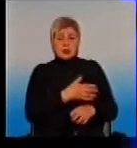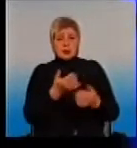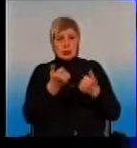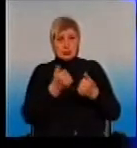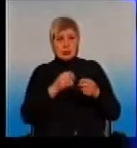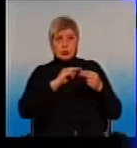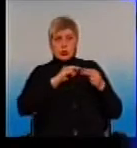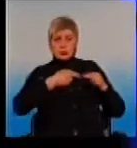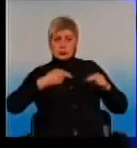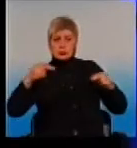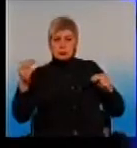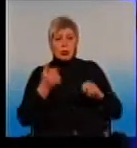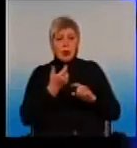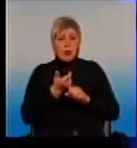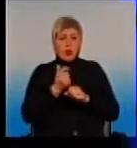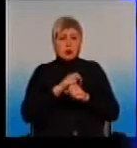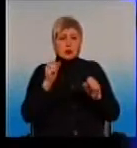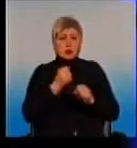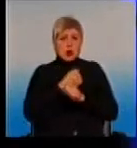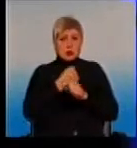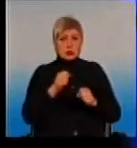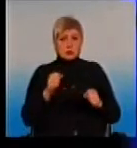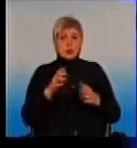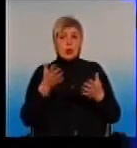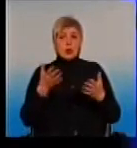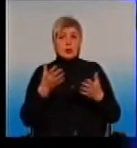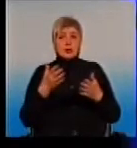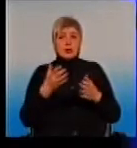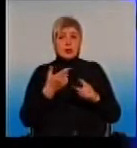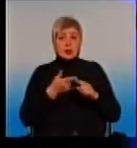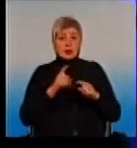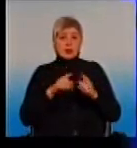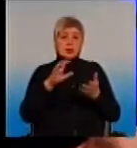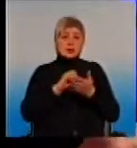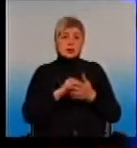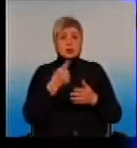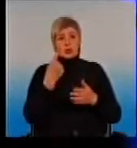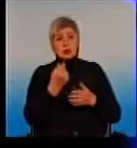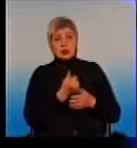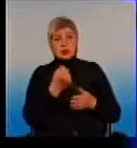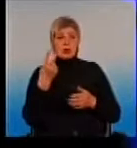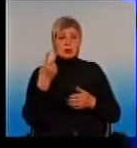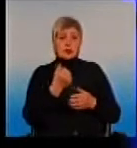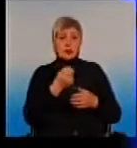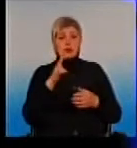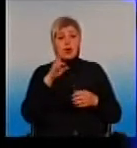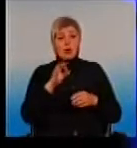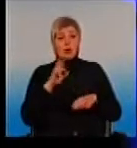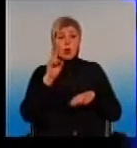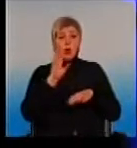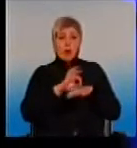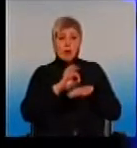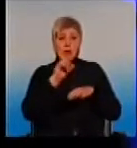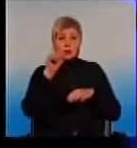высокоскоростной проводной интернет. Это же прекрасно, ну, допустим, это займет там неделю-две, но пациенту будет удобно прийти и заключить